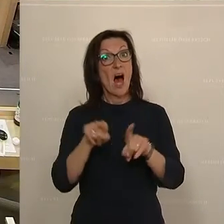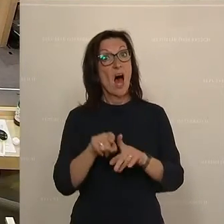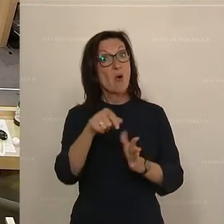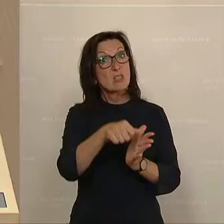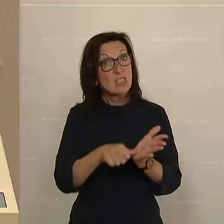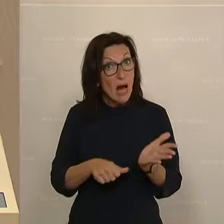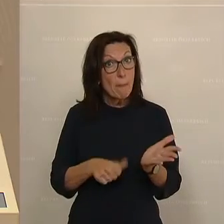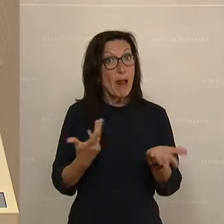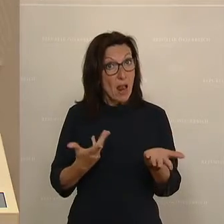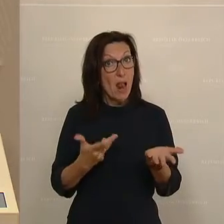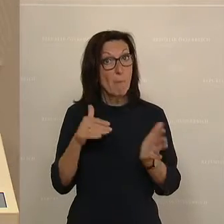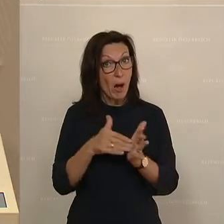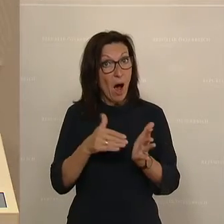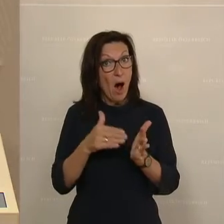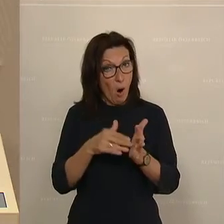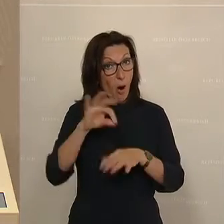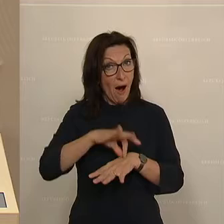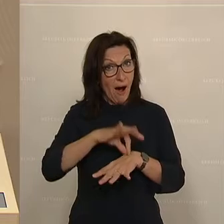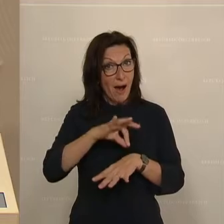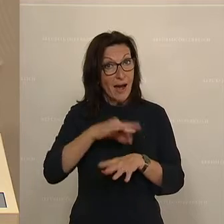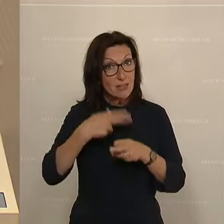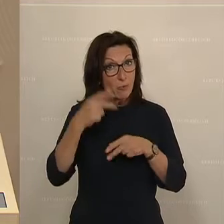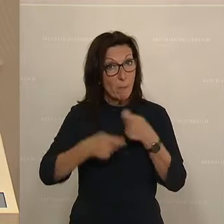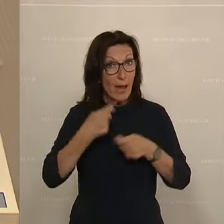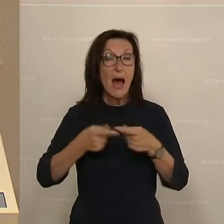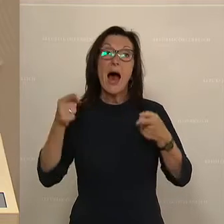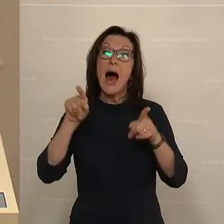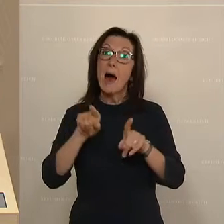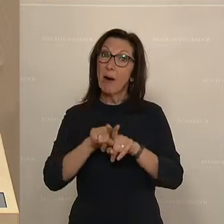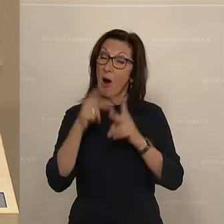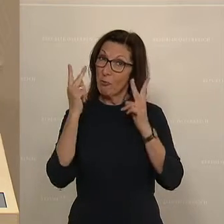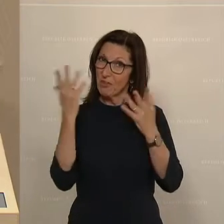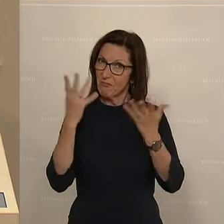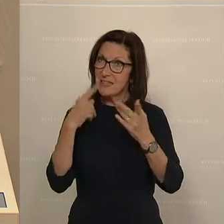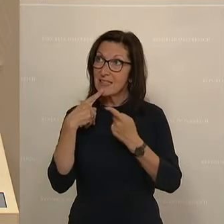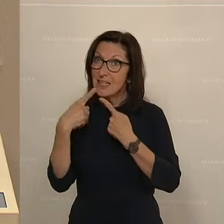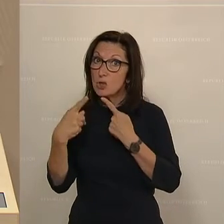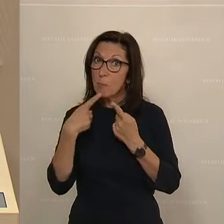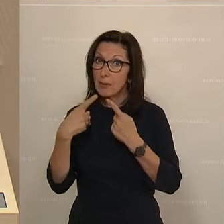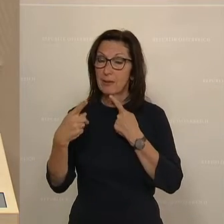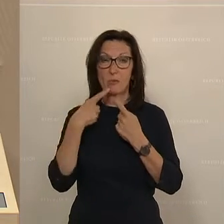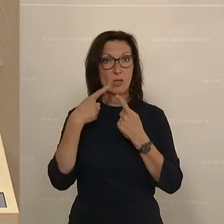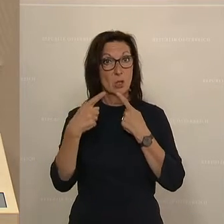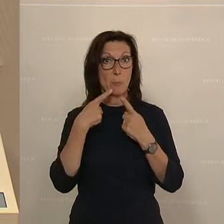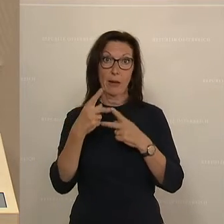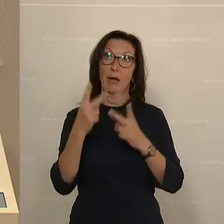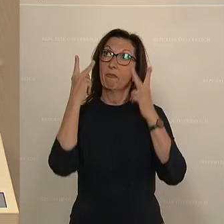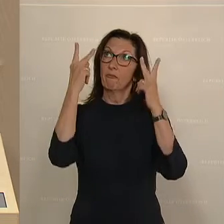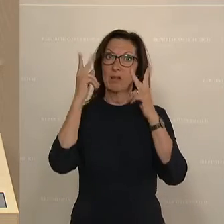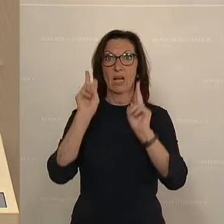ist ein wichtiges Instrument in der Medizin. Und das Gespräch, die Kommunikation ist oft eine Schlüsselrolle bei der Diagnose.